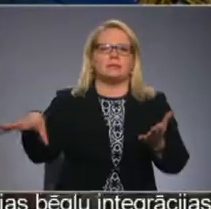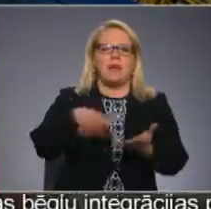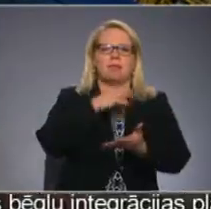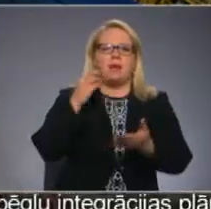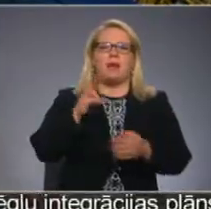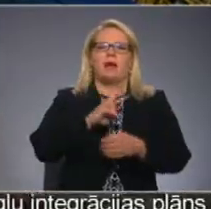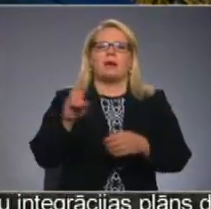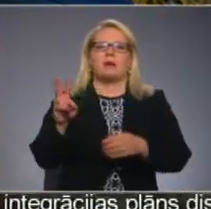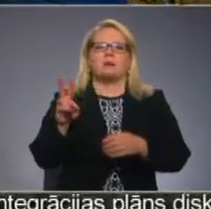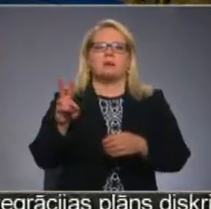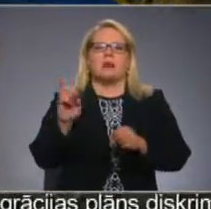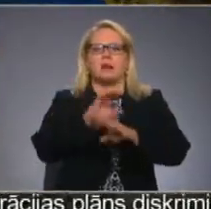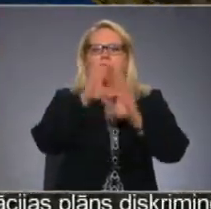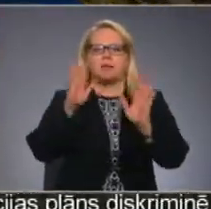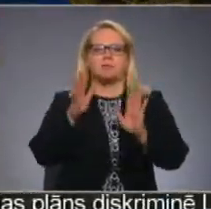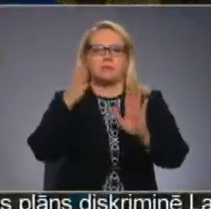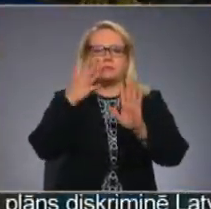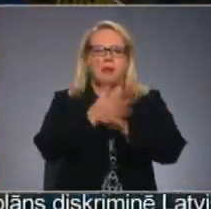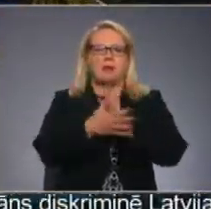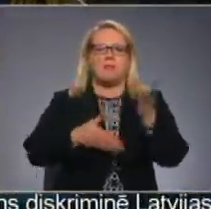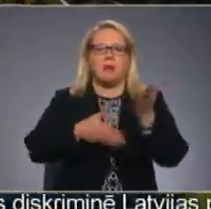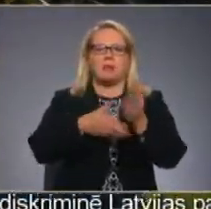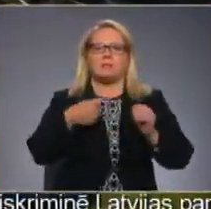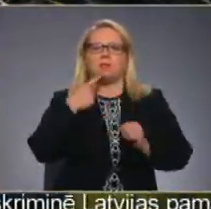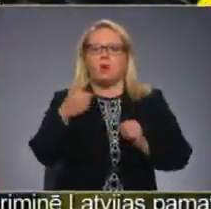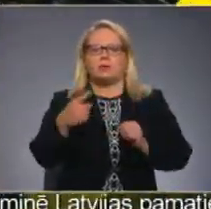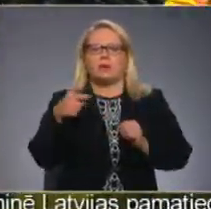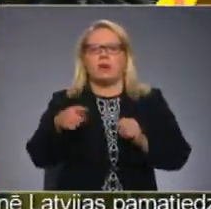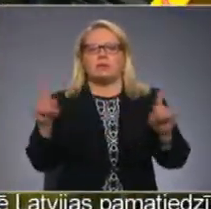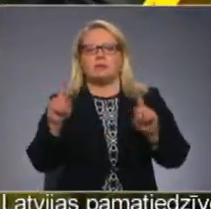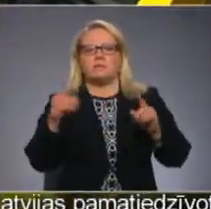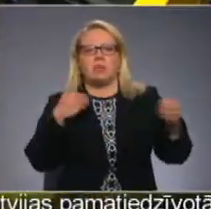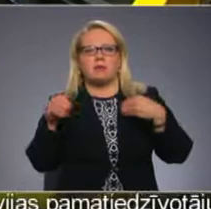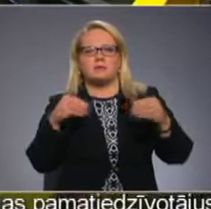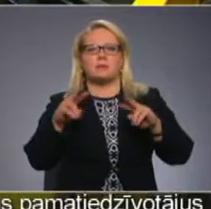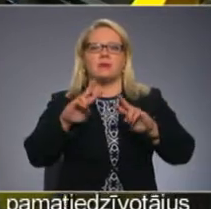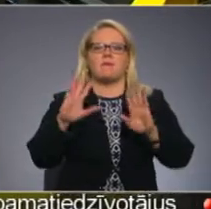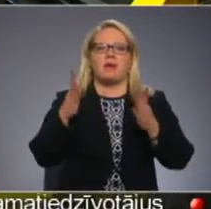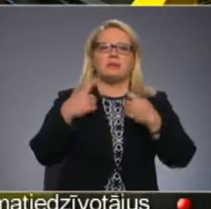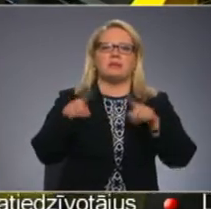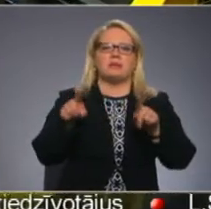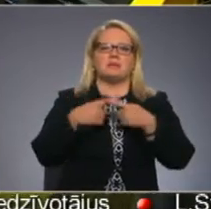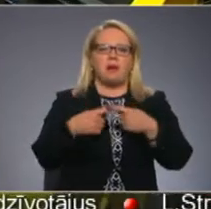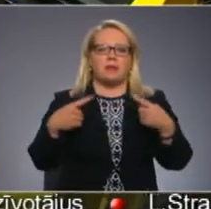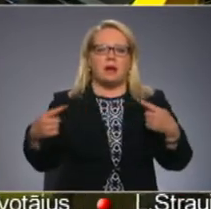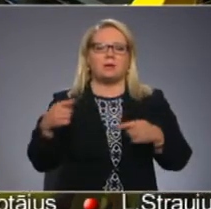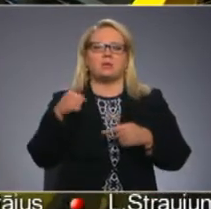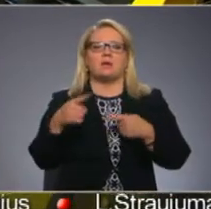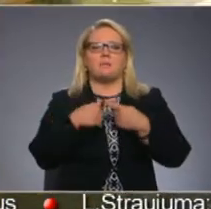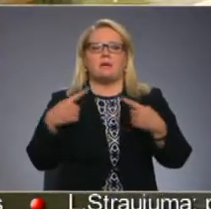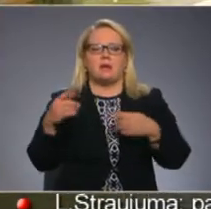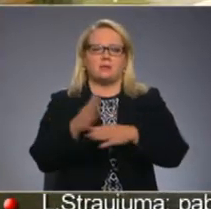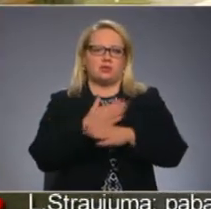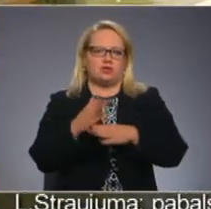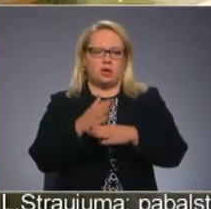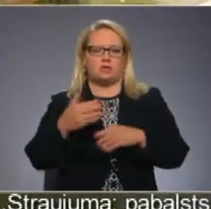ar gaismas spektra palīdzību nosaka, vai tas ir plāstmasa, vai tas ir kādi citi materiāls un tādā ašķiro.